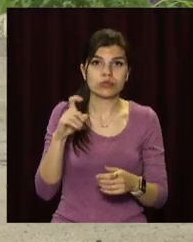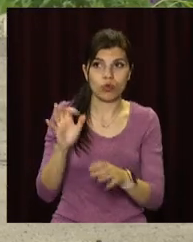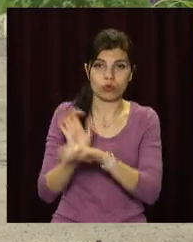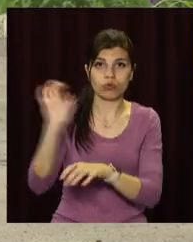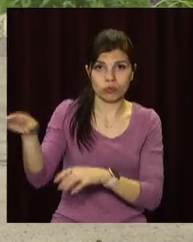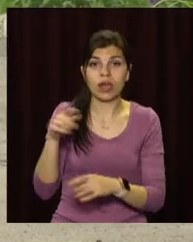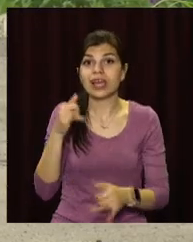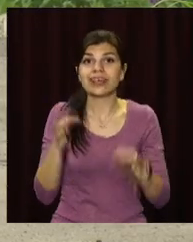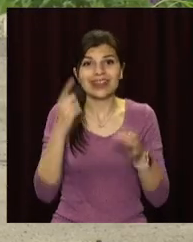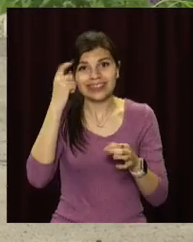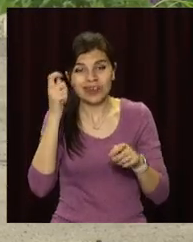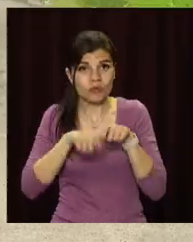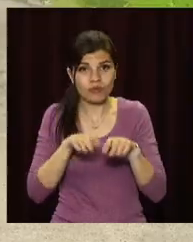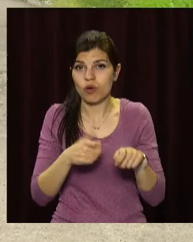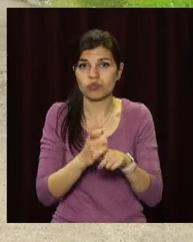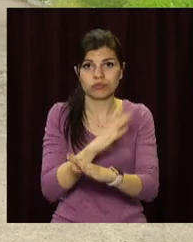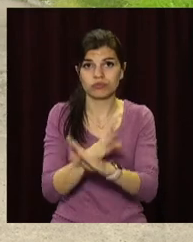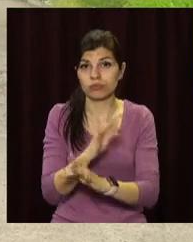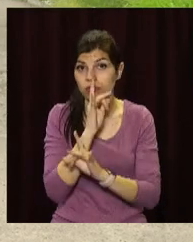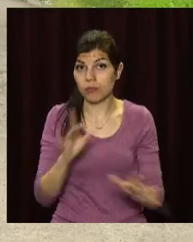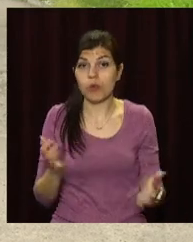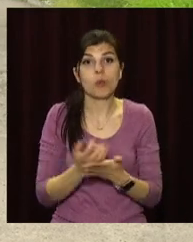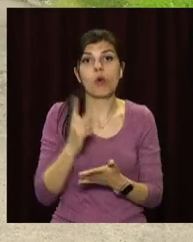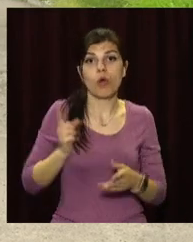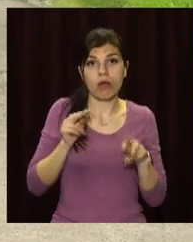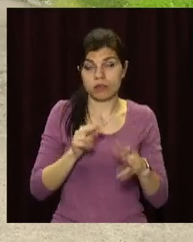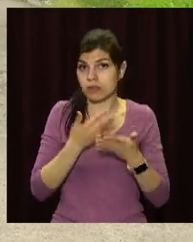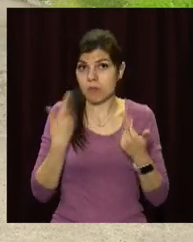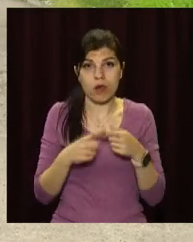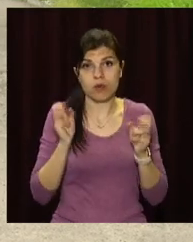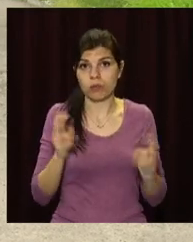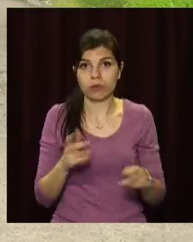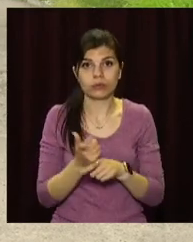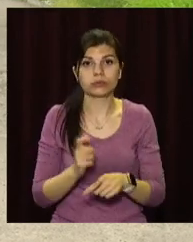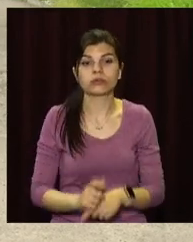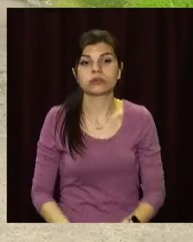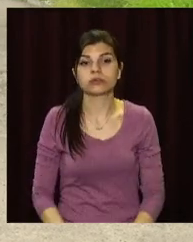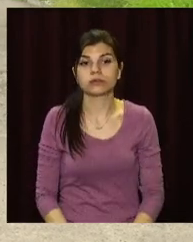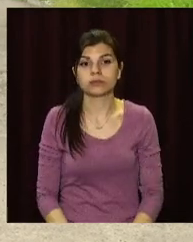-психіатричні експертизи не проводитимуть. Алена Вєтрова, Олександр Верногоров, ОПЕН-ДЮЗ, ТОЛЕКАНАЛ ВІДКРИТЫЙ